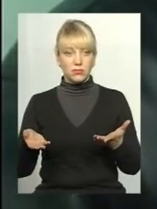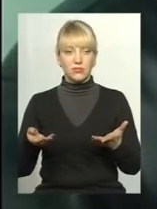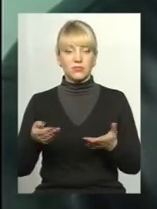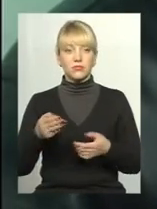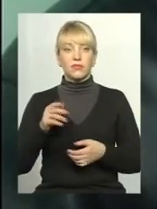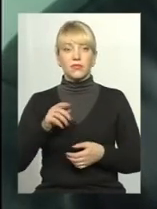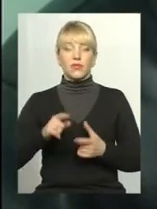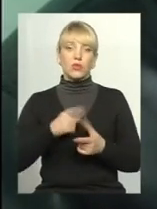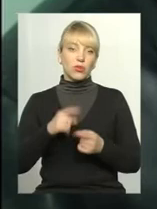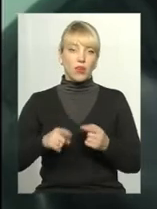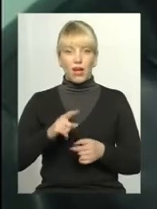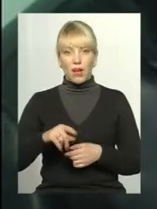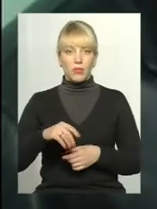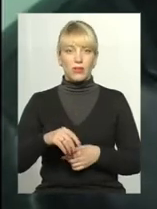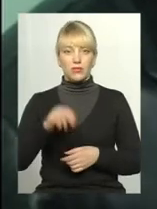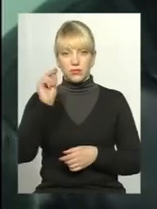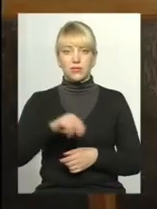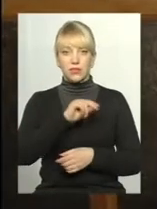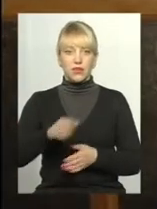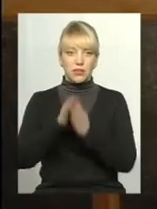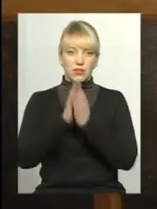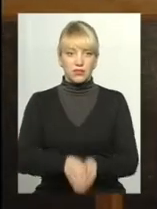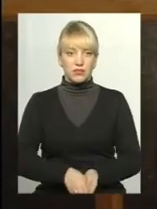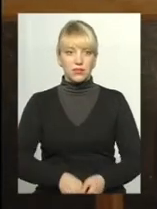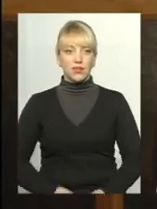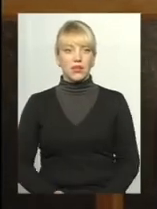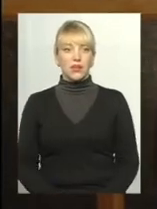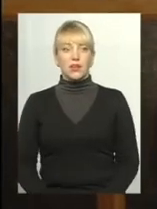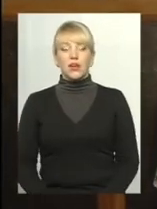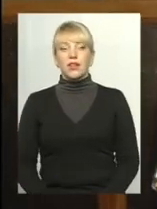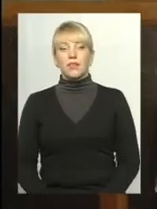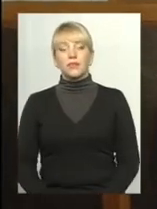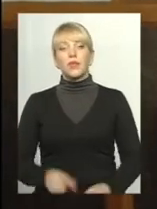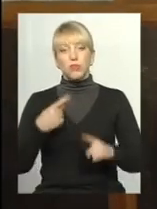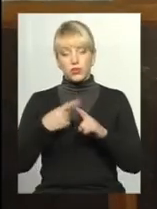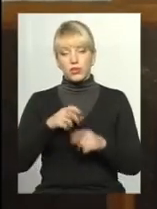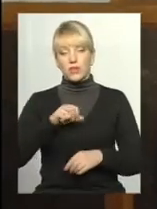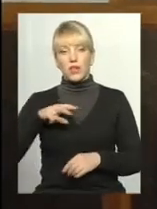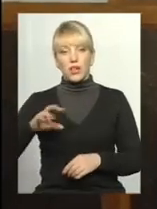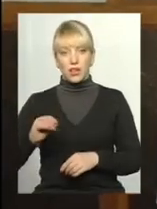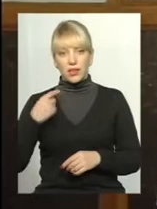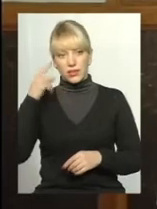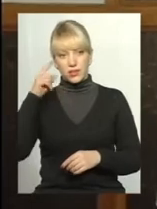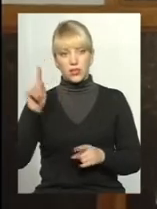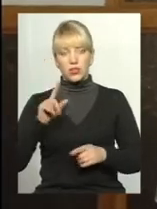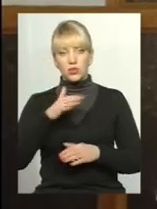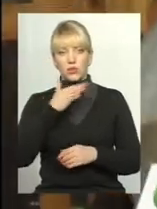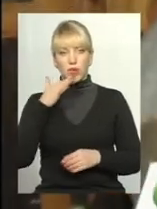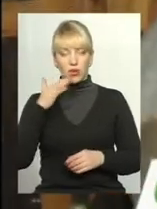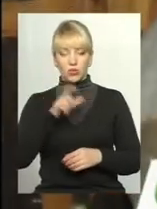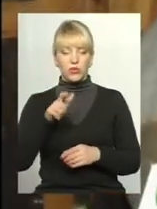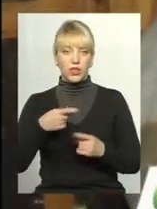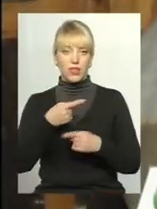то б амбо і турецький хрест. Позитивно, але знаю, що більшість негативна.